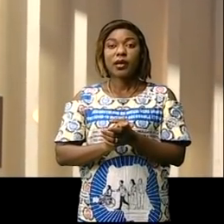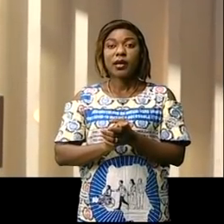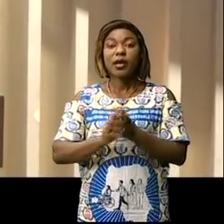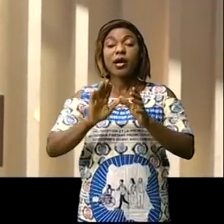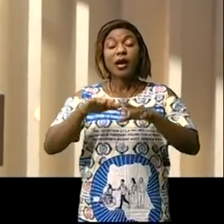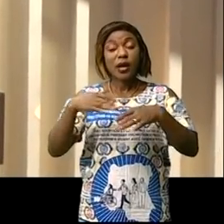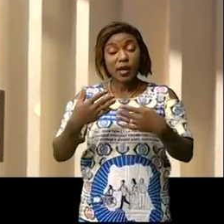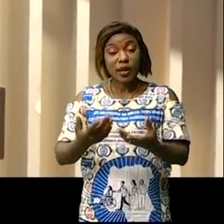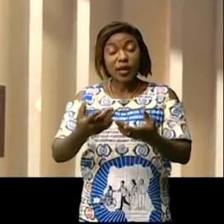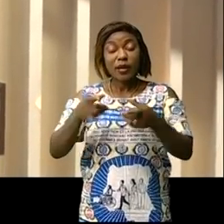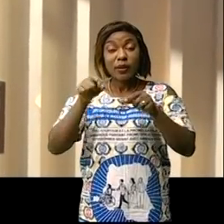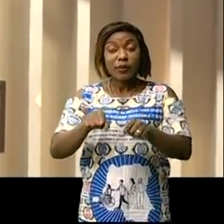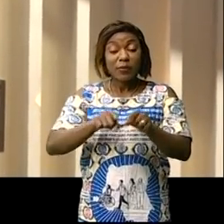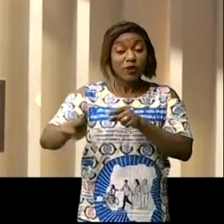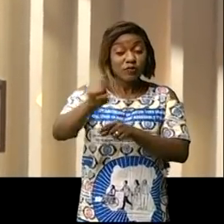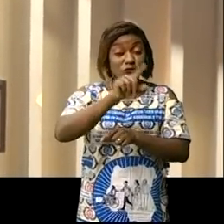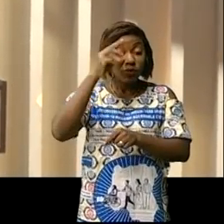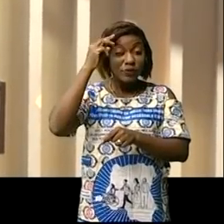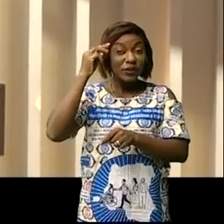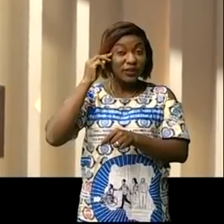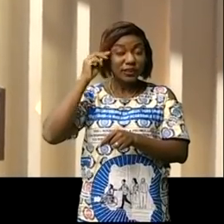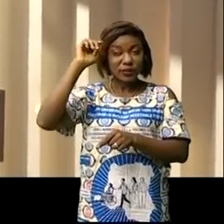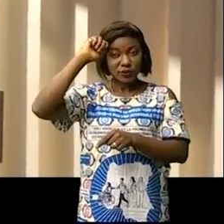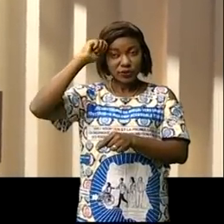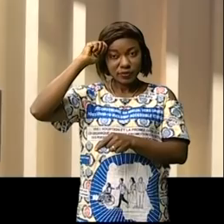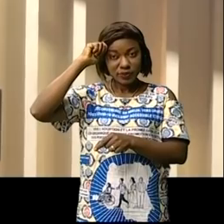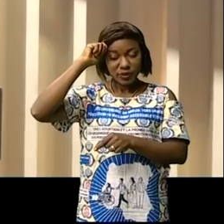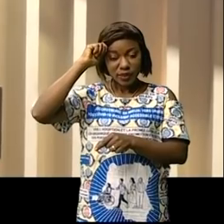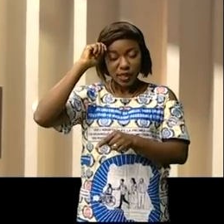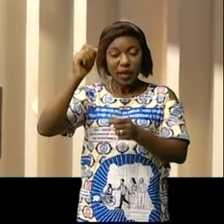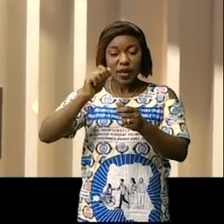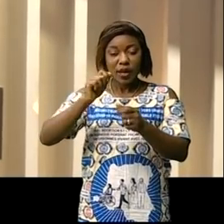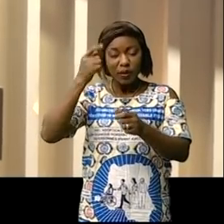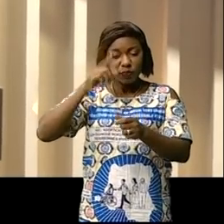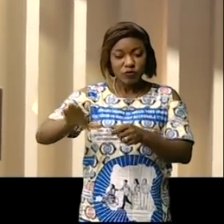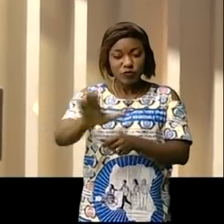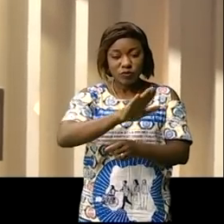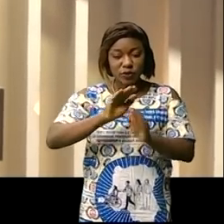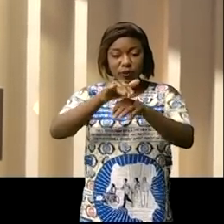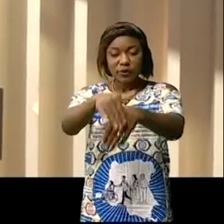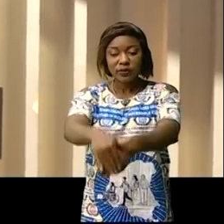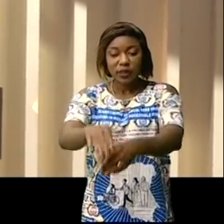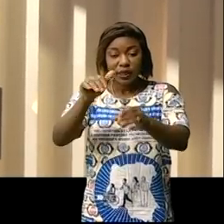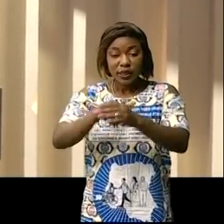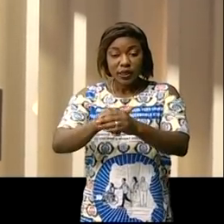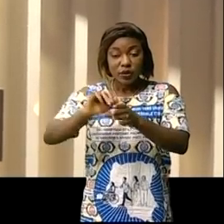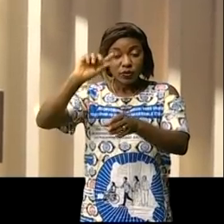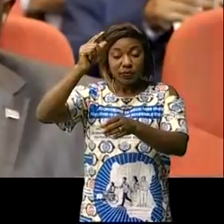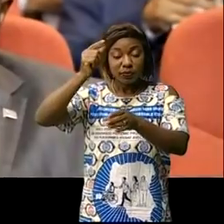du moment où vous avez pleinement conscience de votre participation au gouvernement de l'Union sacrée,